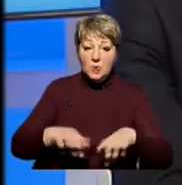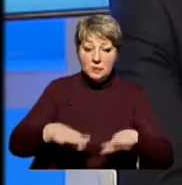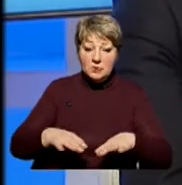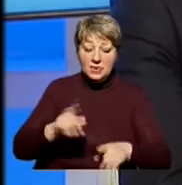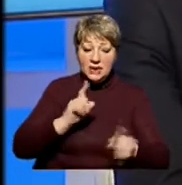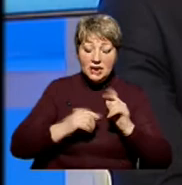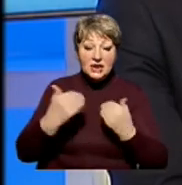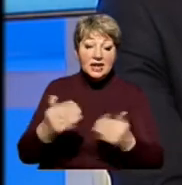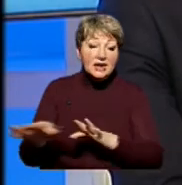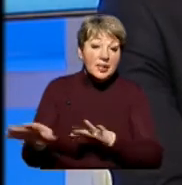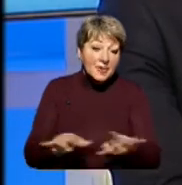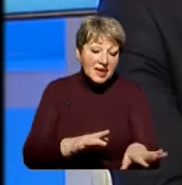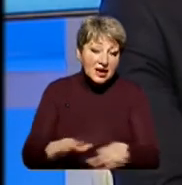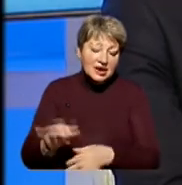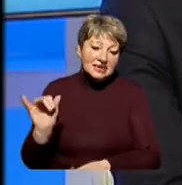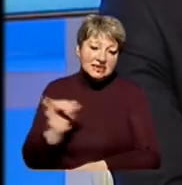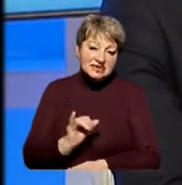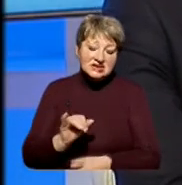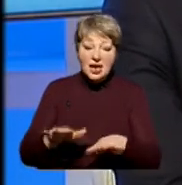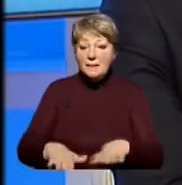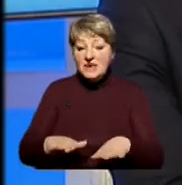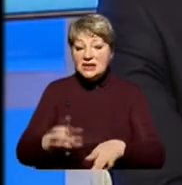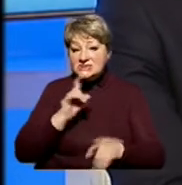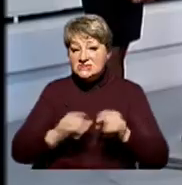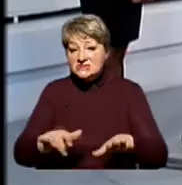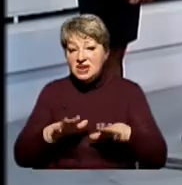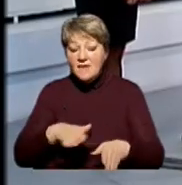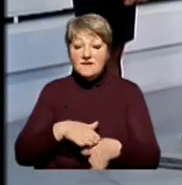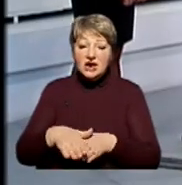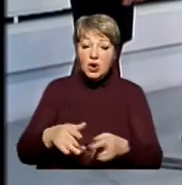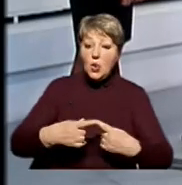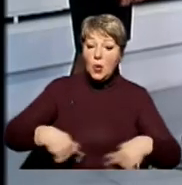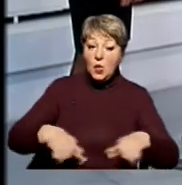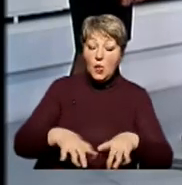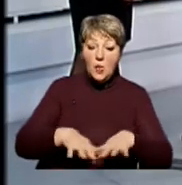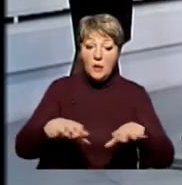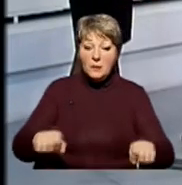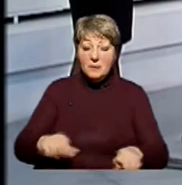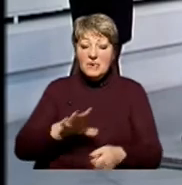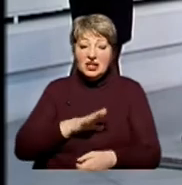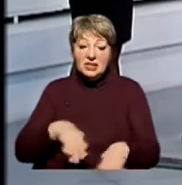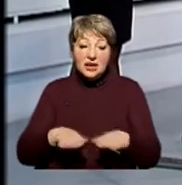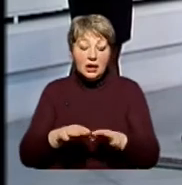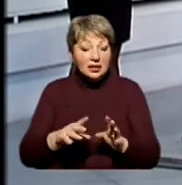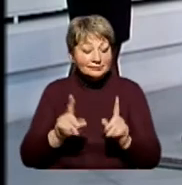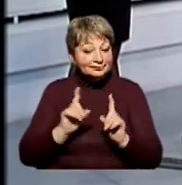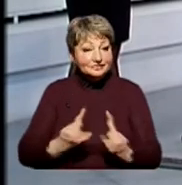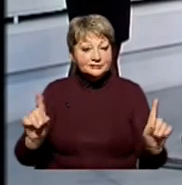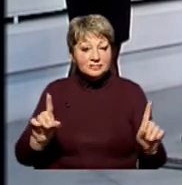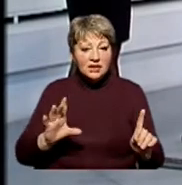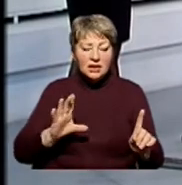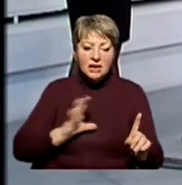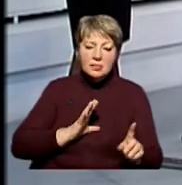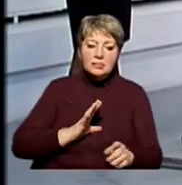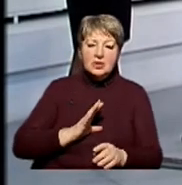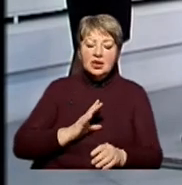Їхня діяльність і в місцевих радах, і в виконавчих органах була досить такою своєрідною. Були і